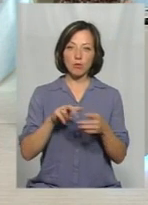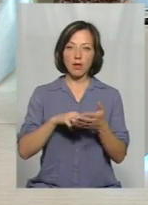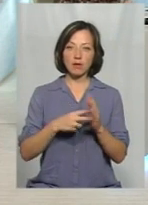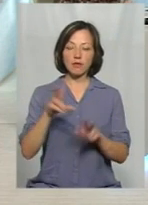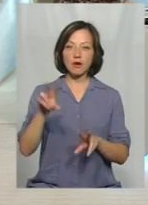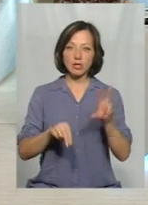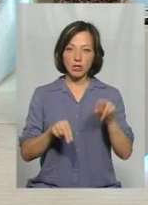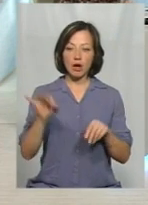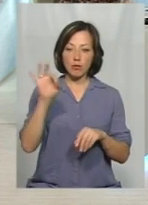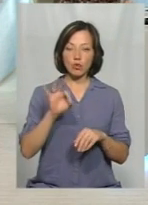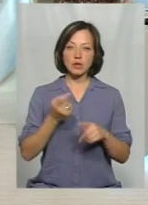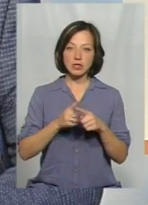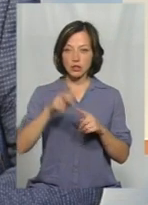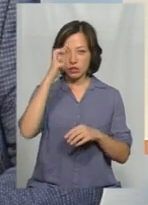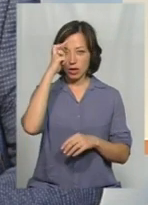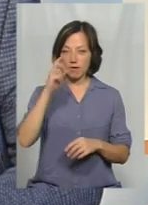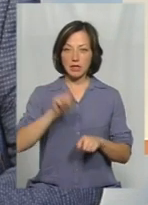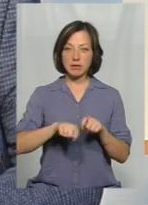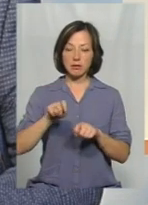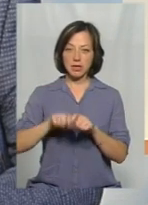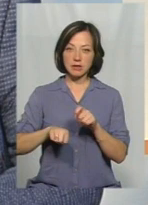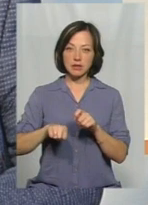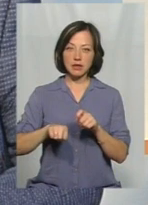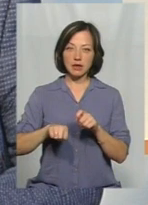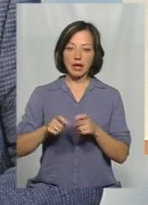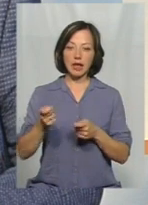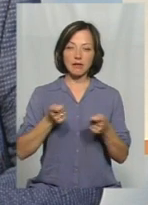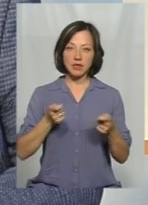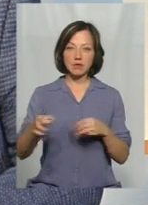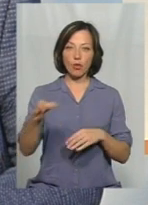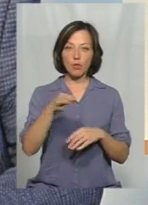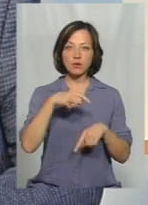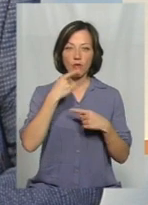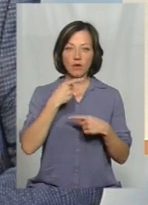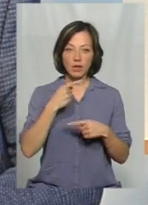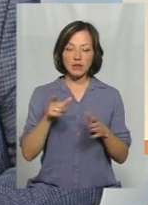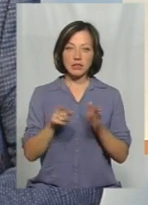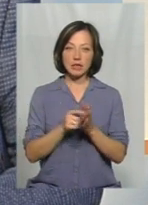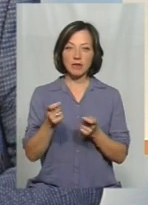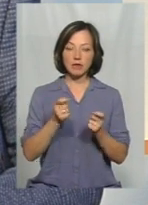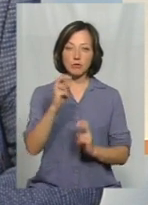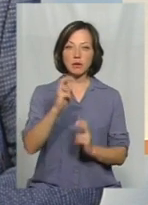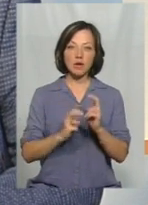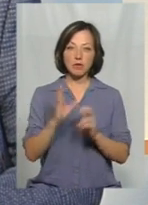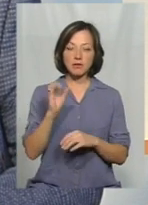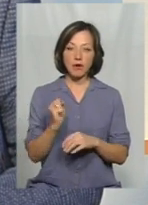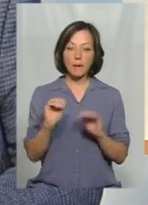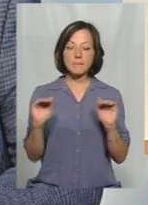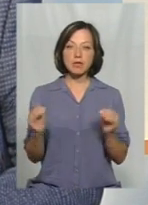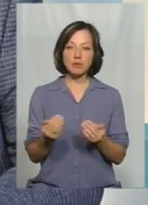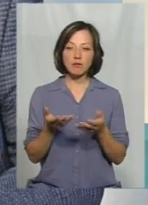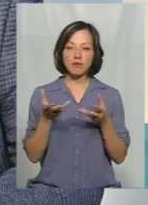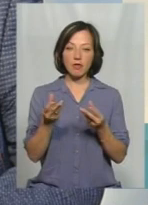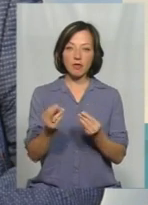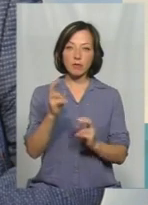я вважаю, і про це Державна колишна інспекція і керівництво області говорило з керівництвом підприємства, мінімізувати